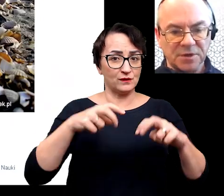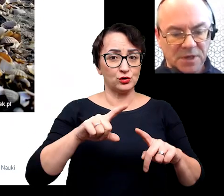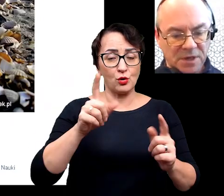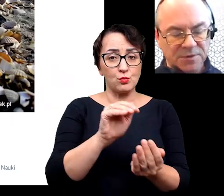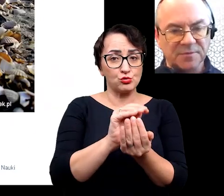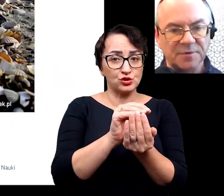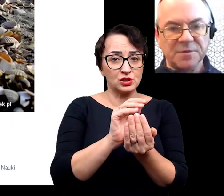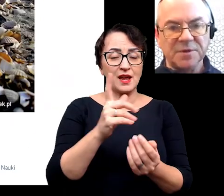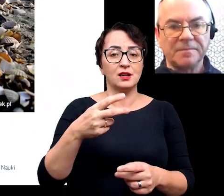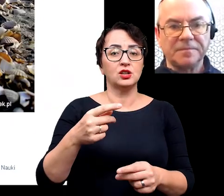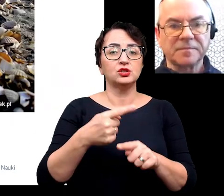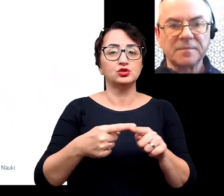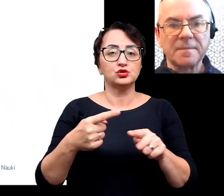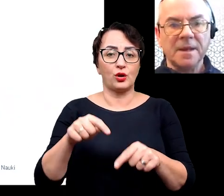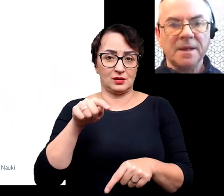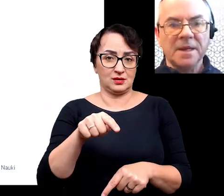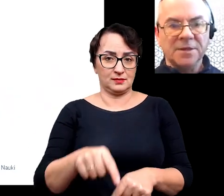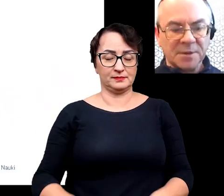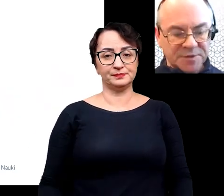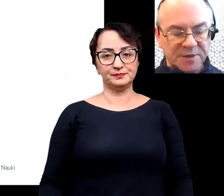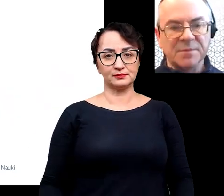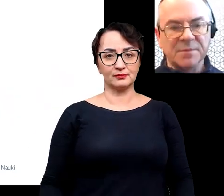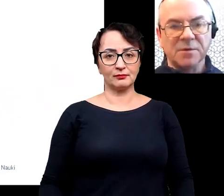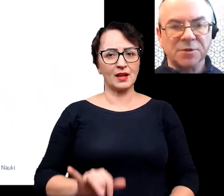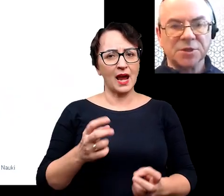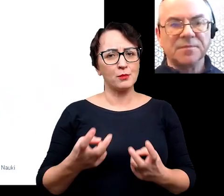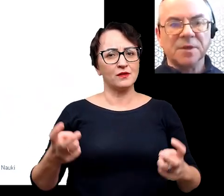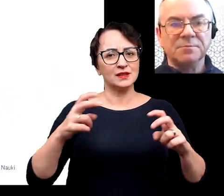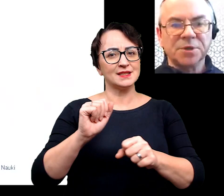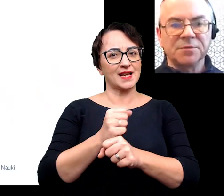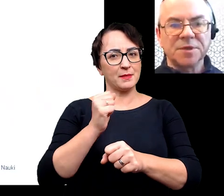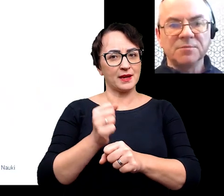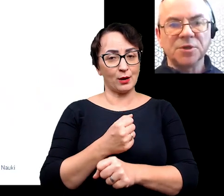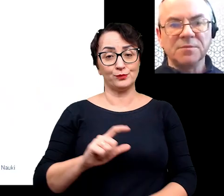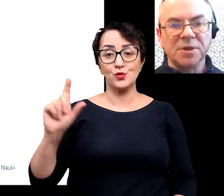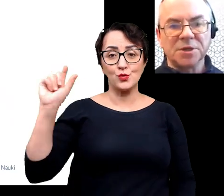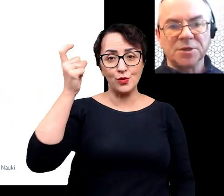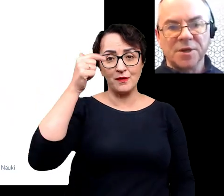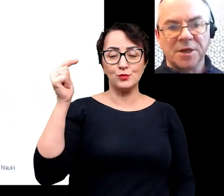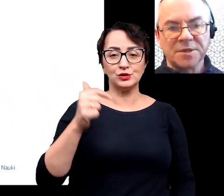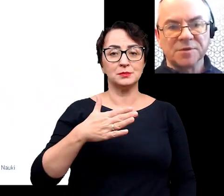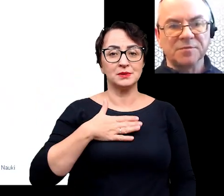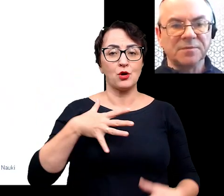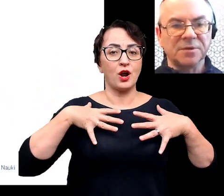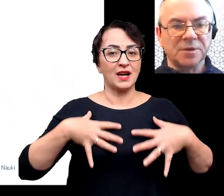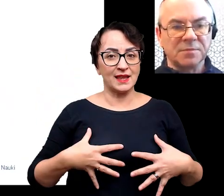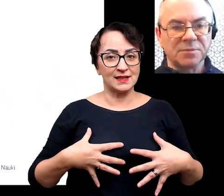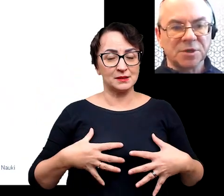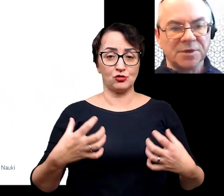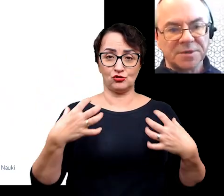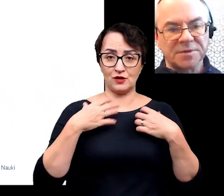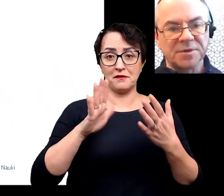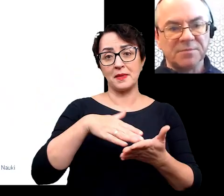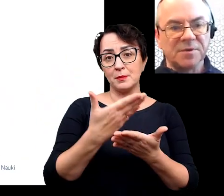to są właśnie szczątki subfosylne. Jak powstają skamieniałości? Przede wszystkim musimy mieć jakiś organizm żywy.